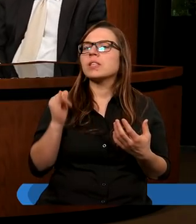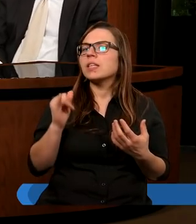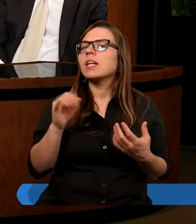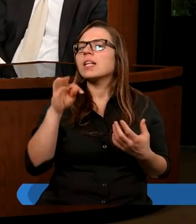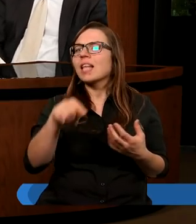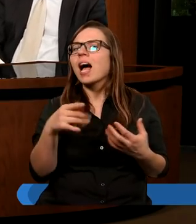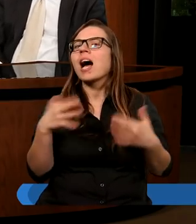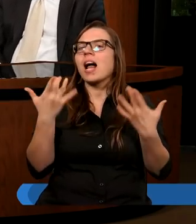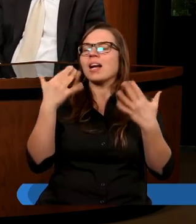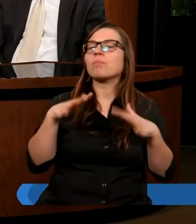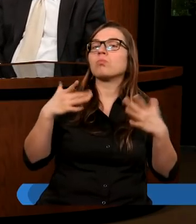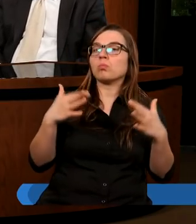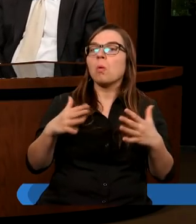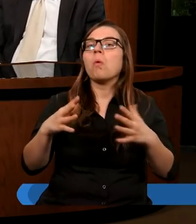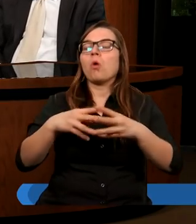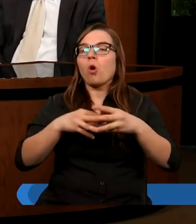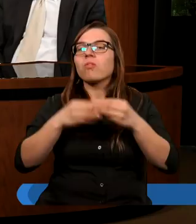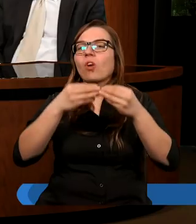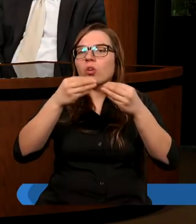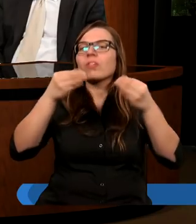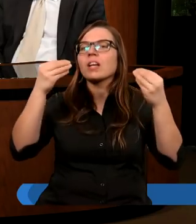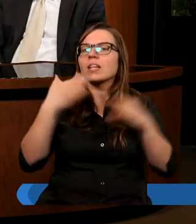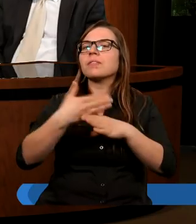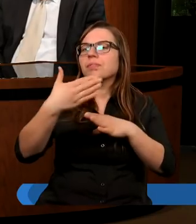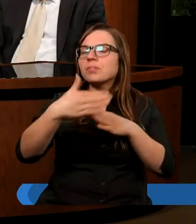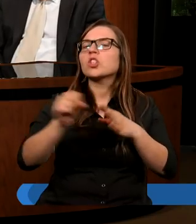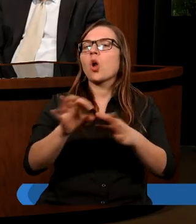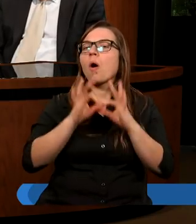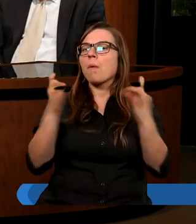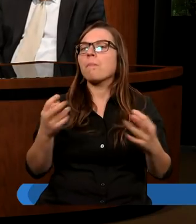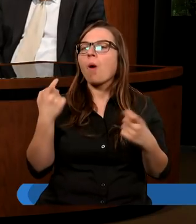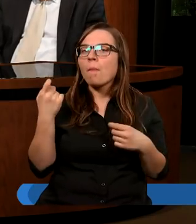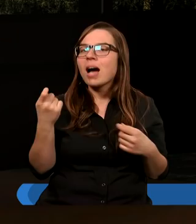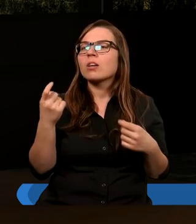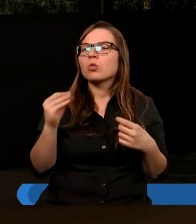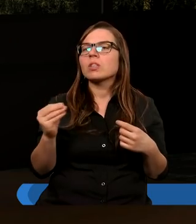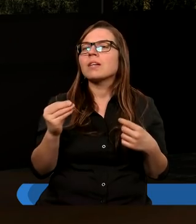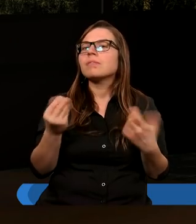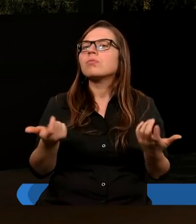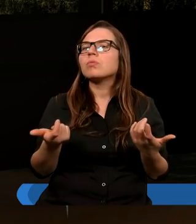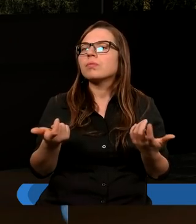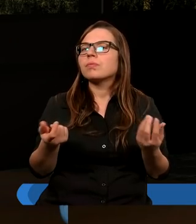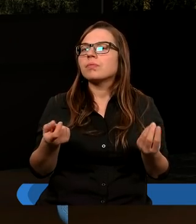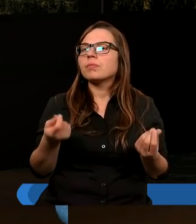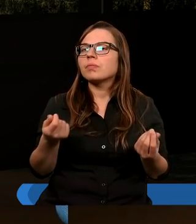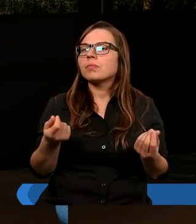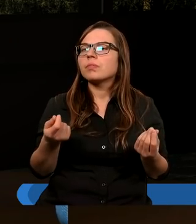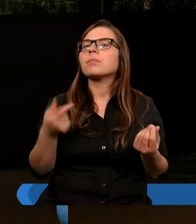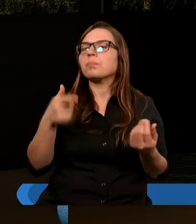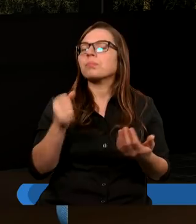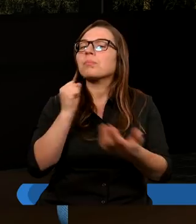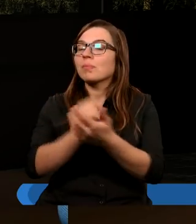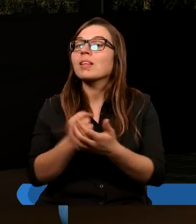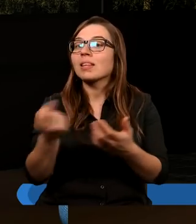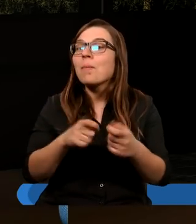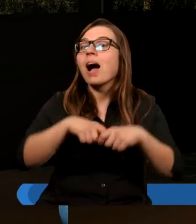liczba rośnie. Ale doszło do takiego momentu, że trzeba i tę sprawę